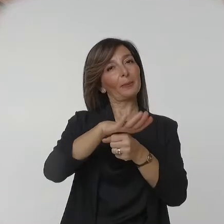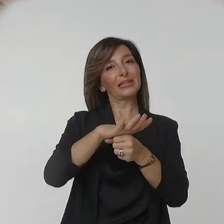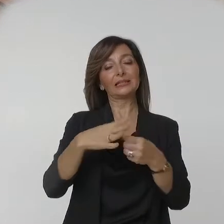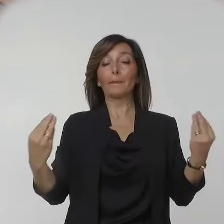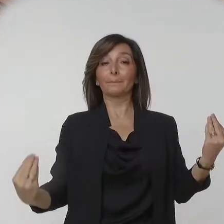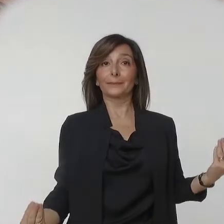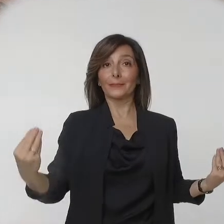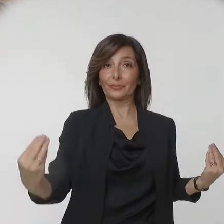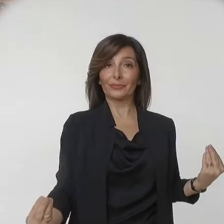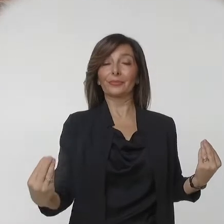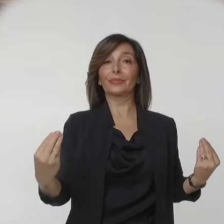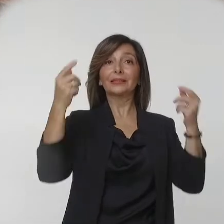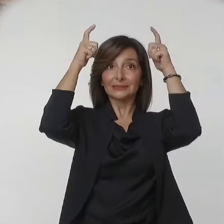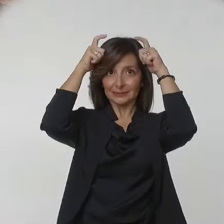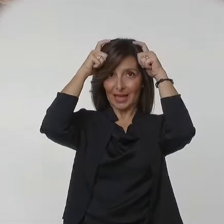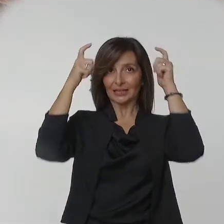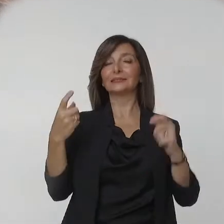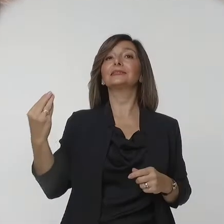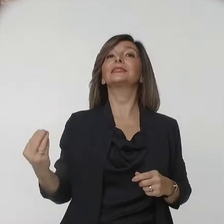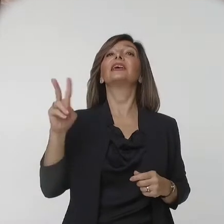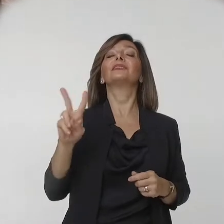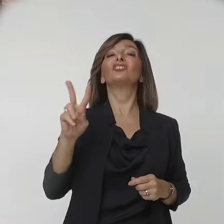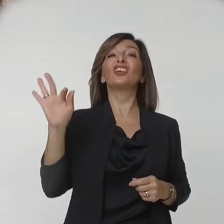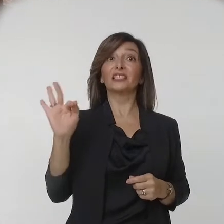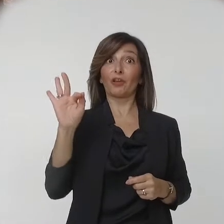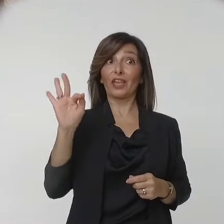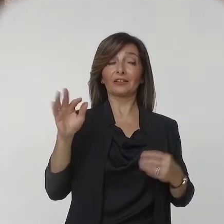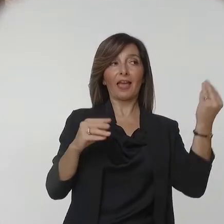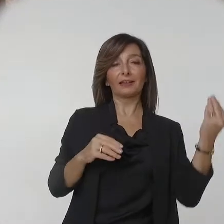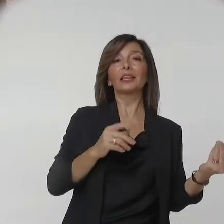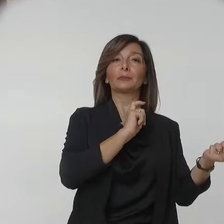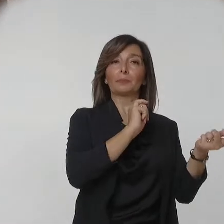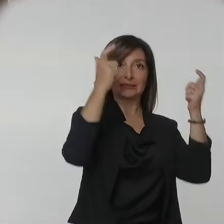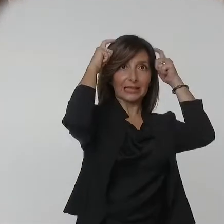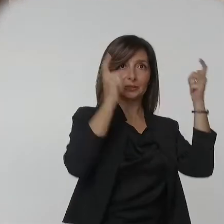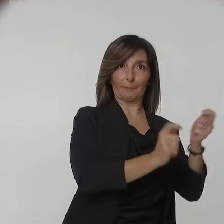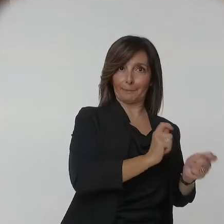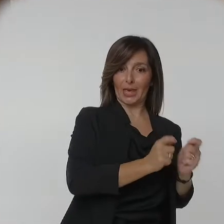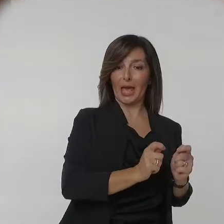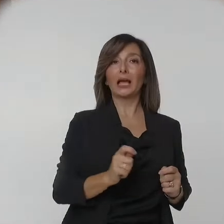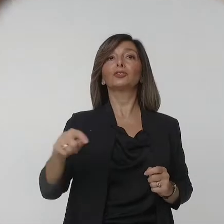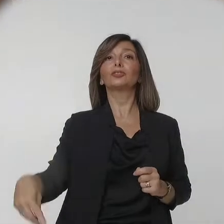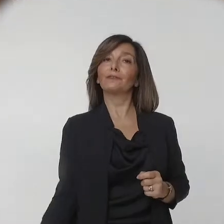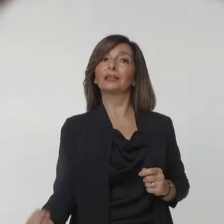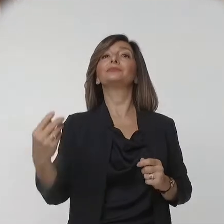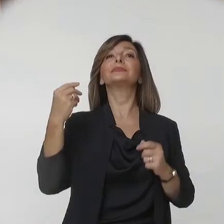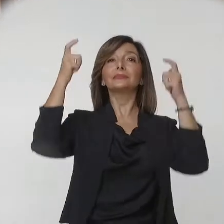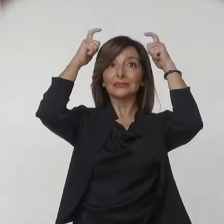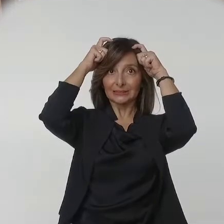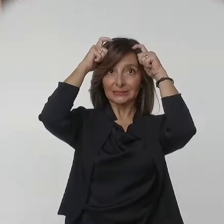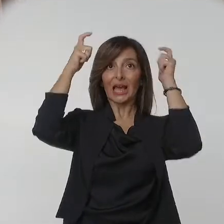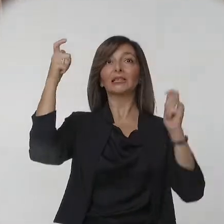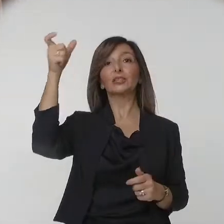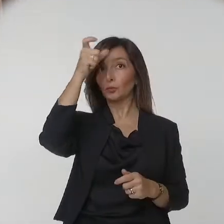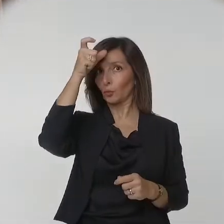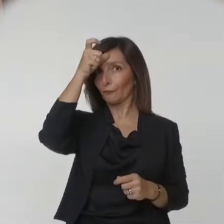pala settecentesca dedicata alla Sacra Famiglia contornata dai santi Vincenzo Ferreri, Antonio da